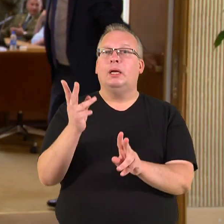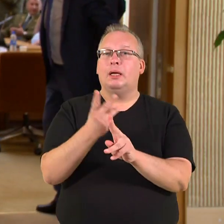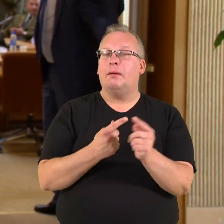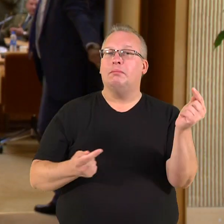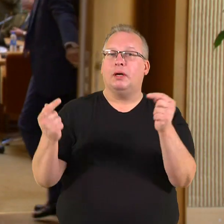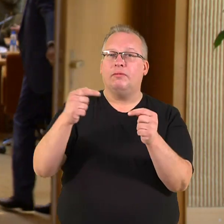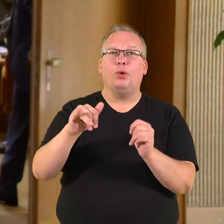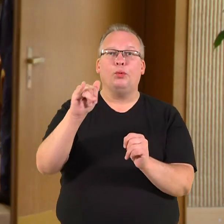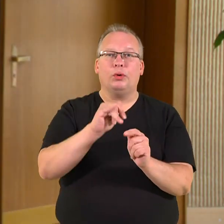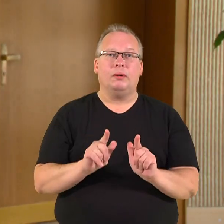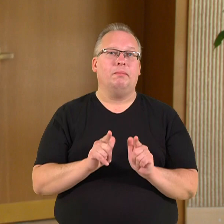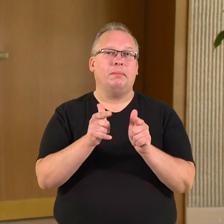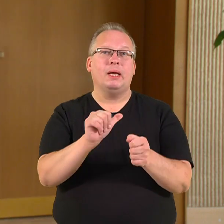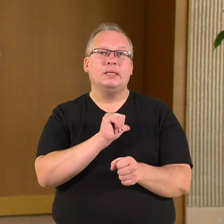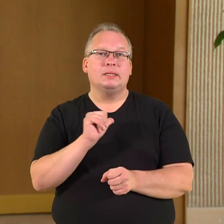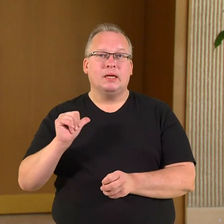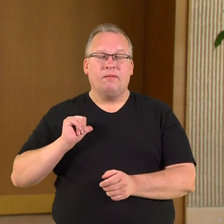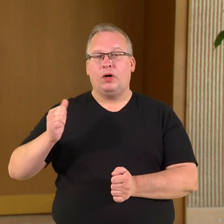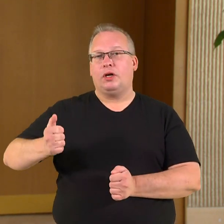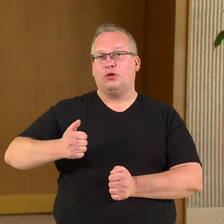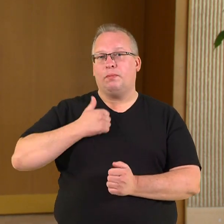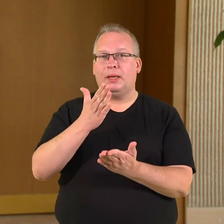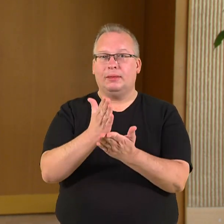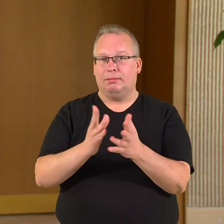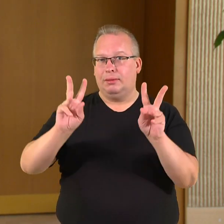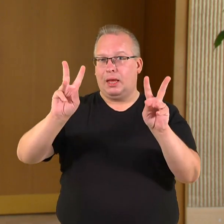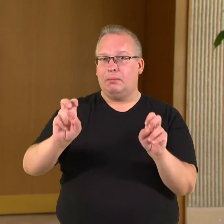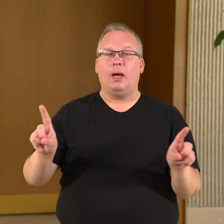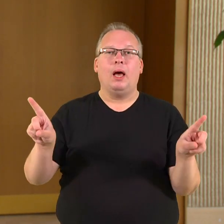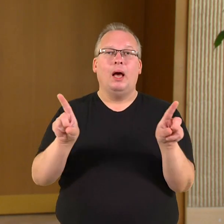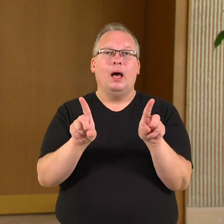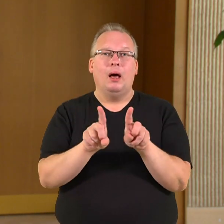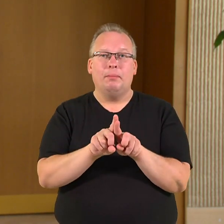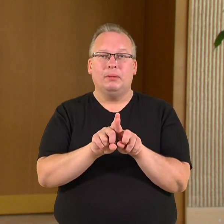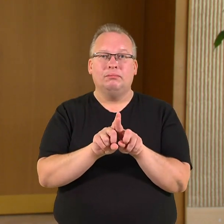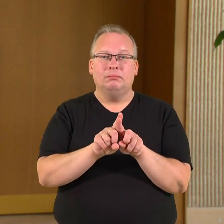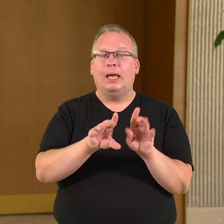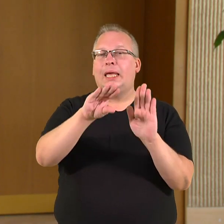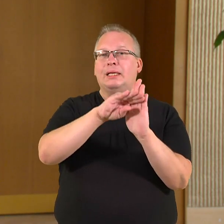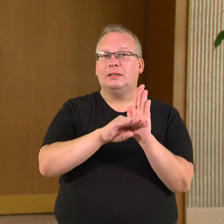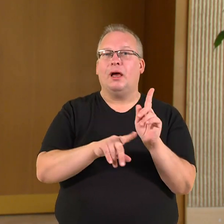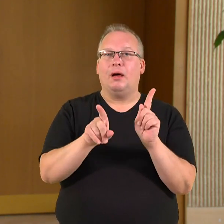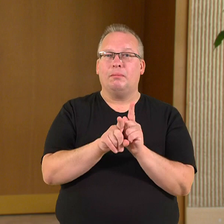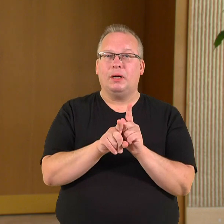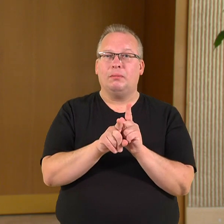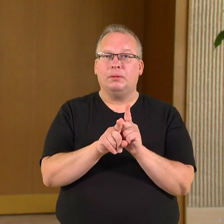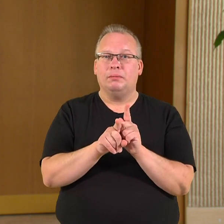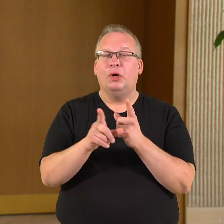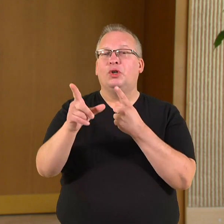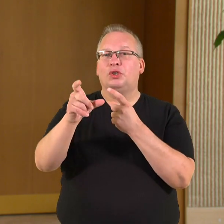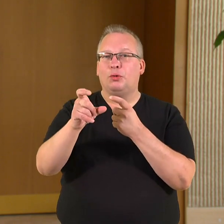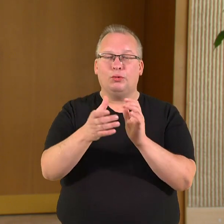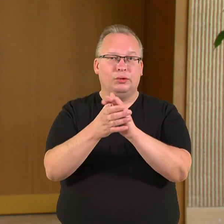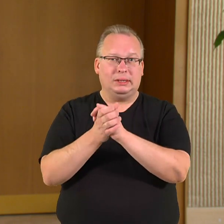privažiavo. Tai tada susikūrė Savnoiškas krašto apsaugos tarnybos. Tai panaši pagal įstatus, panaši taip kaip Šiulius sąjunga. Ir